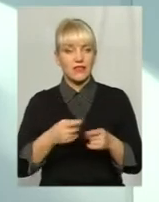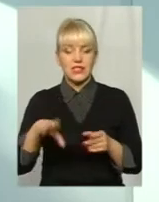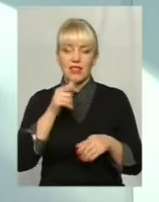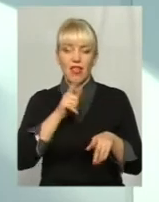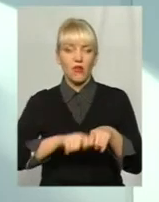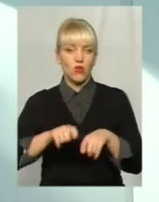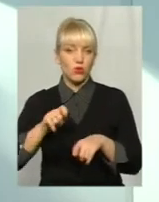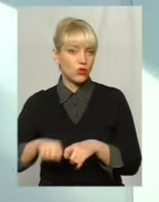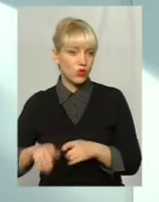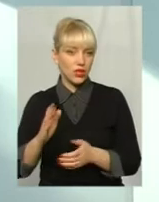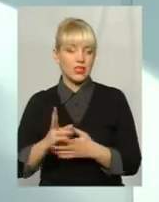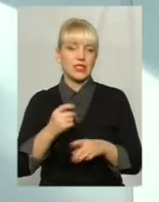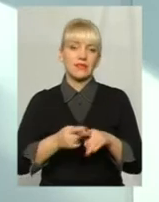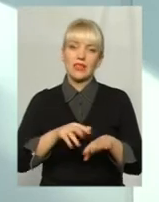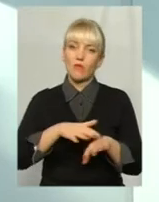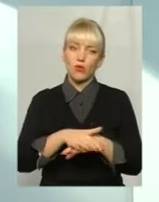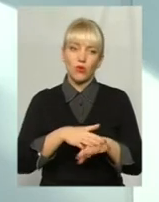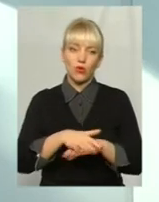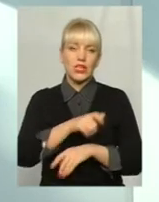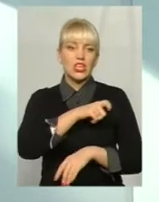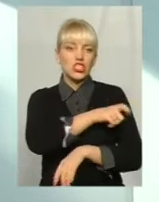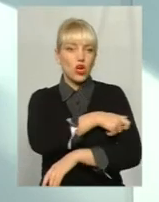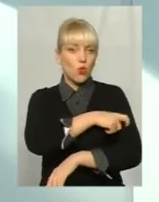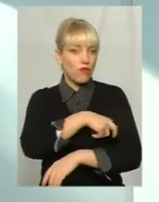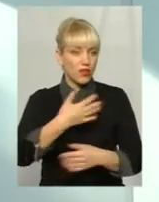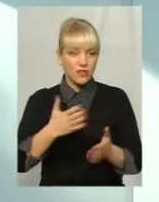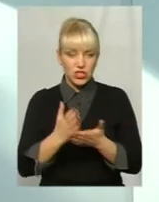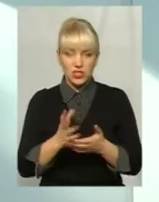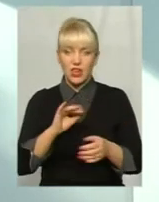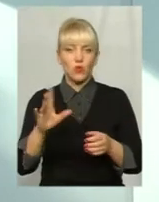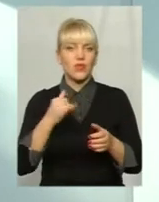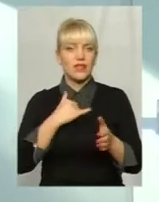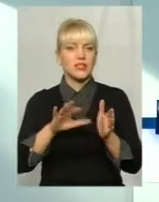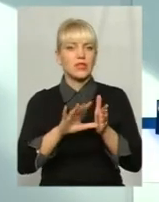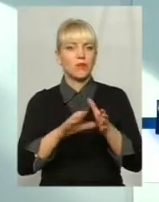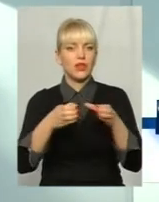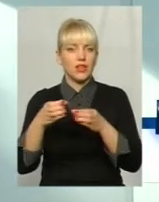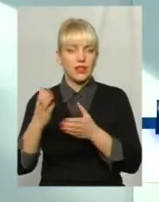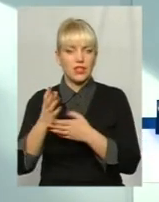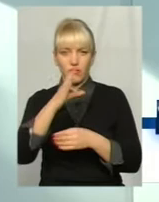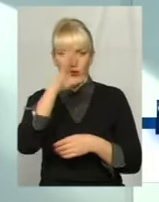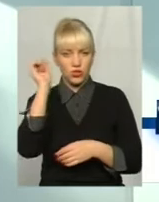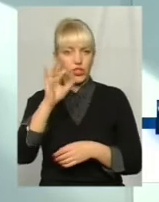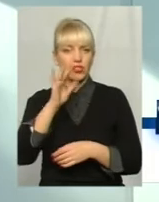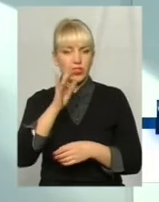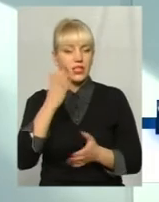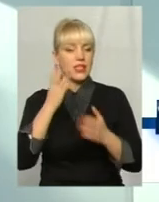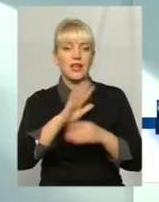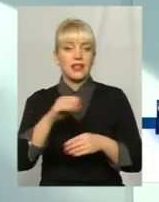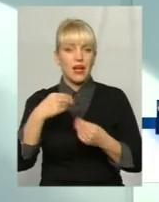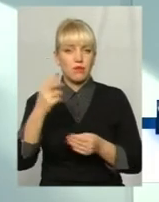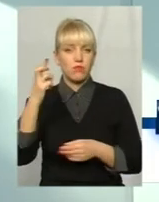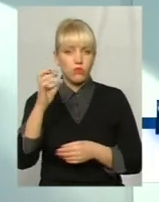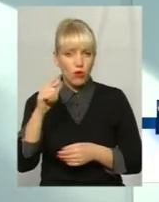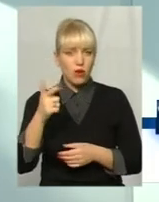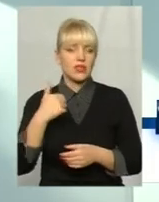є, воно прораховується, чергування вже організовано, всім екіпажем в нас вже чергують в нічний час, то якщо, не дай Бог, випаде